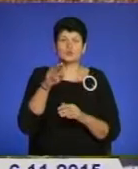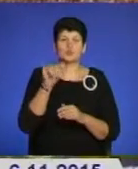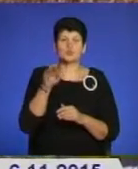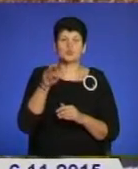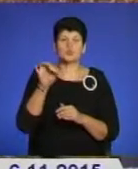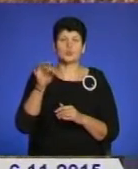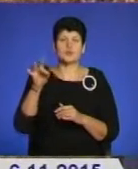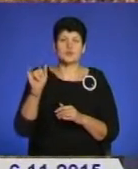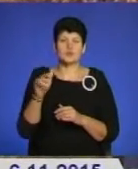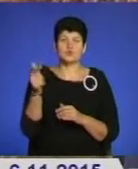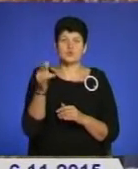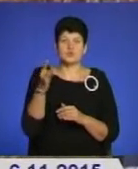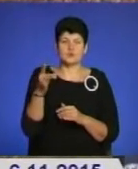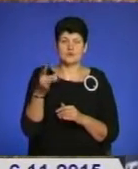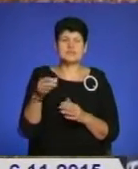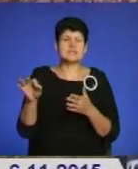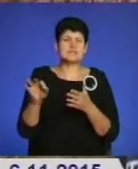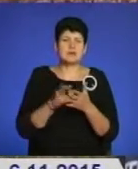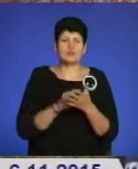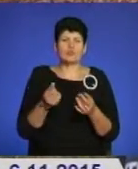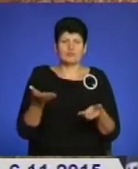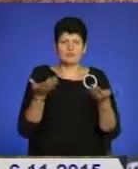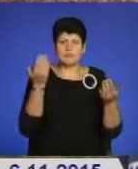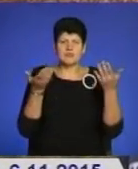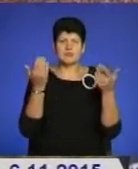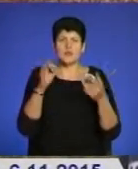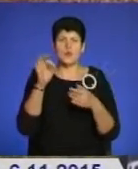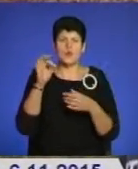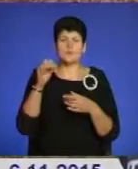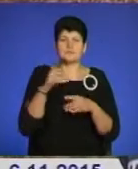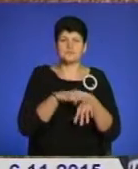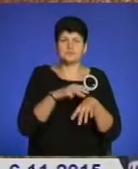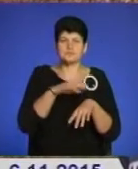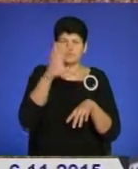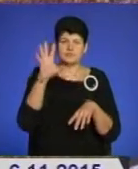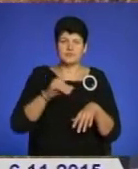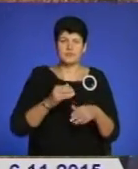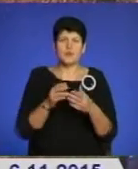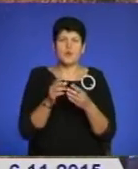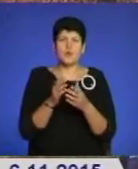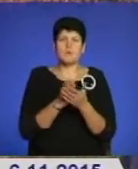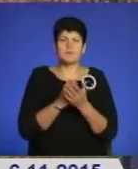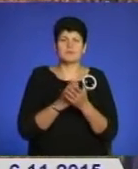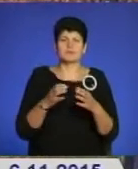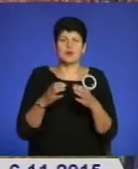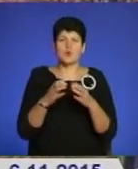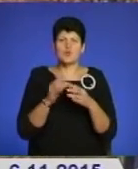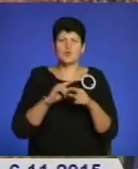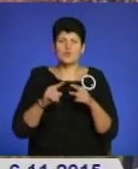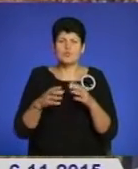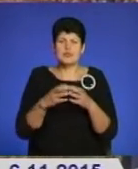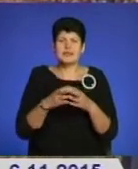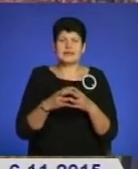району. Одразу за сигналом збіра аварії був піднятий особовий склад Гусятинського гарнізону, оперативна група управління, а також